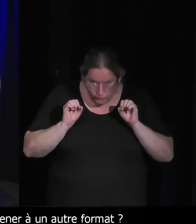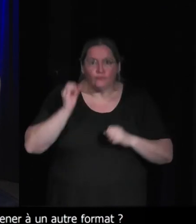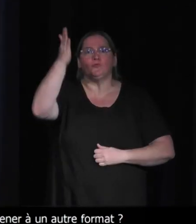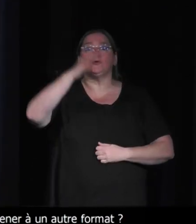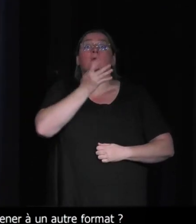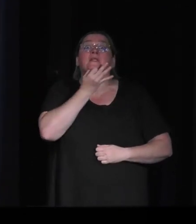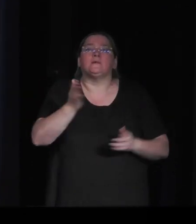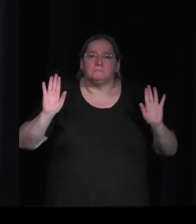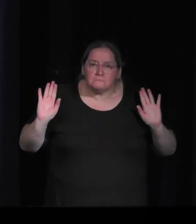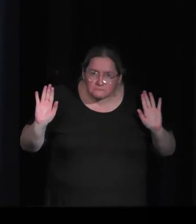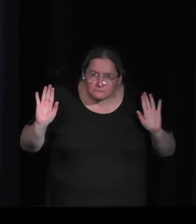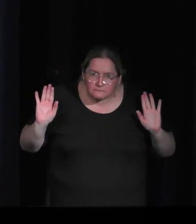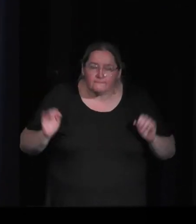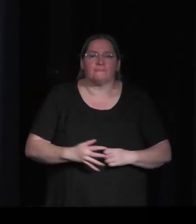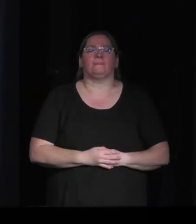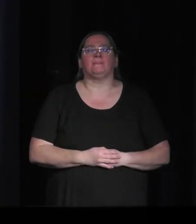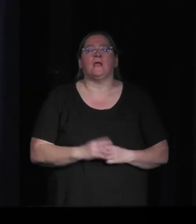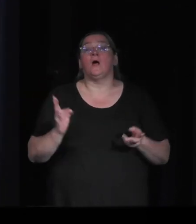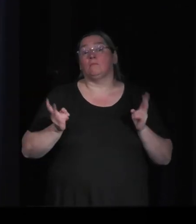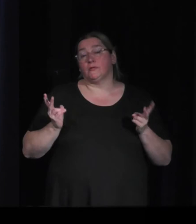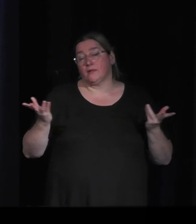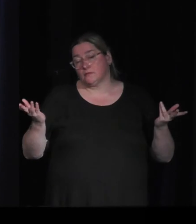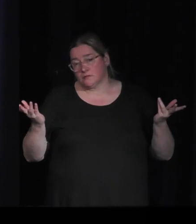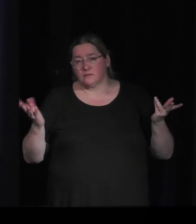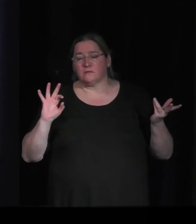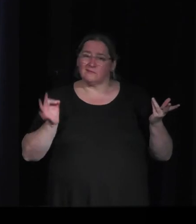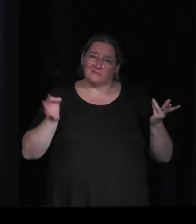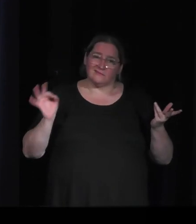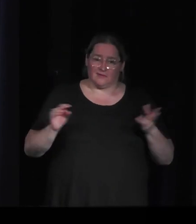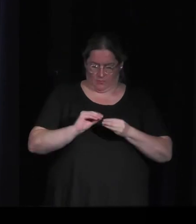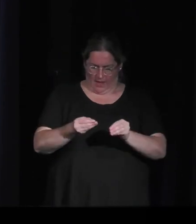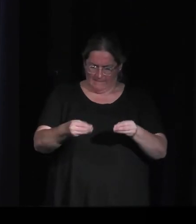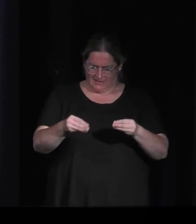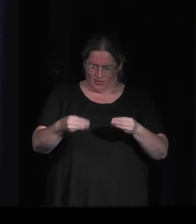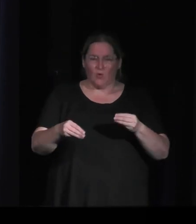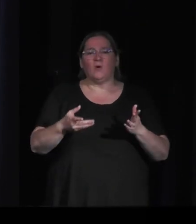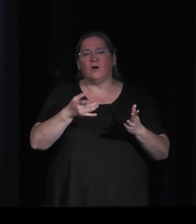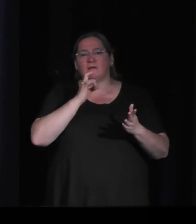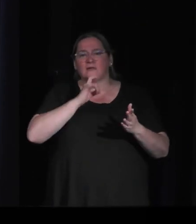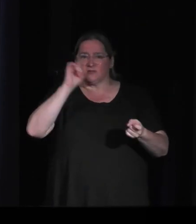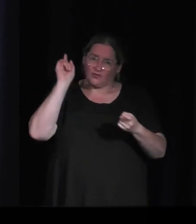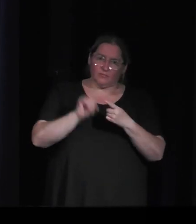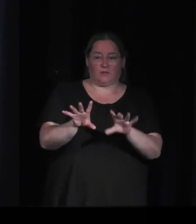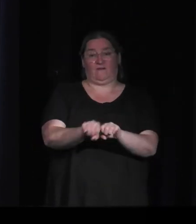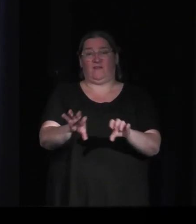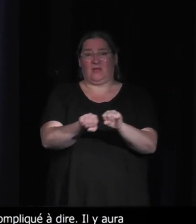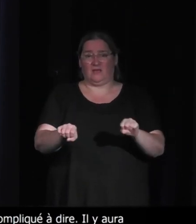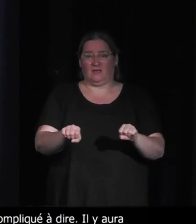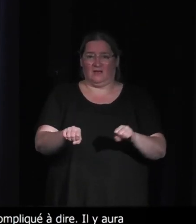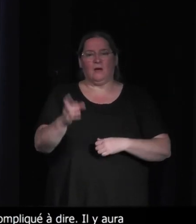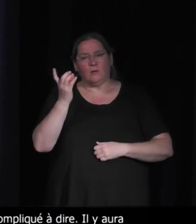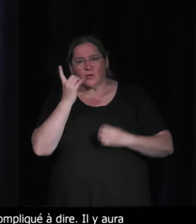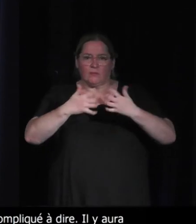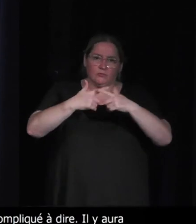dire. Il y aura probablement effectivement, voilà la question des matériaux pour fabriquer nos trucs de pointe qui va se poser